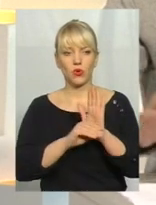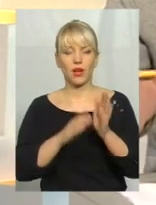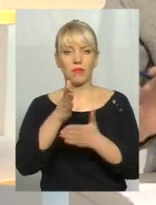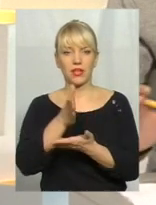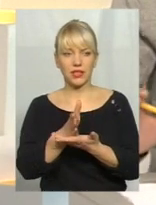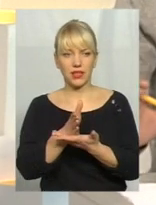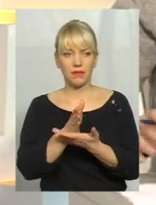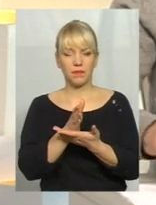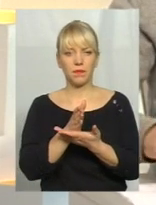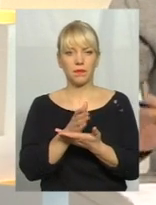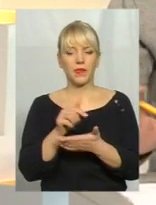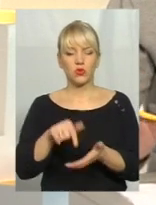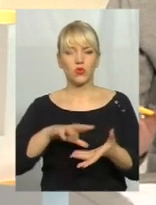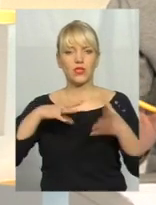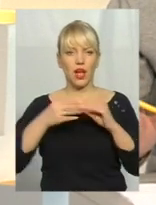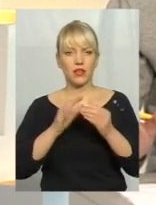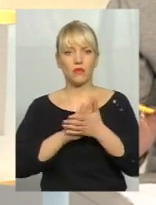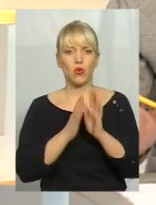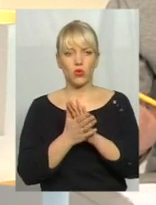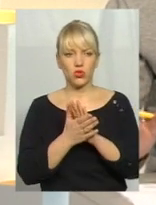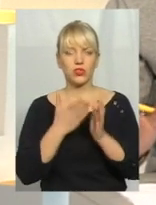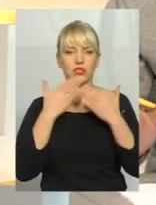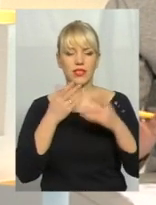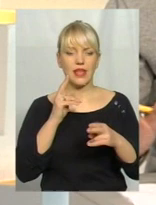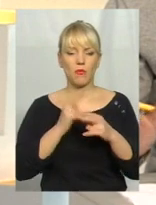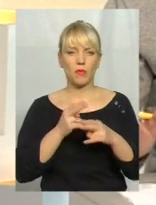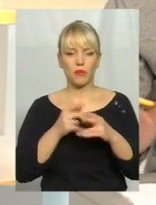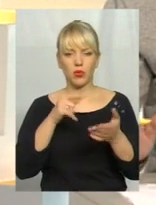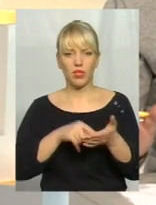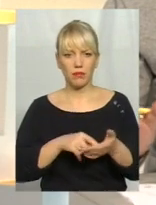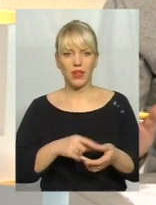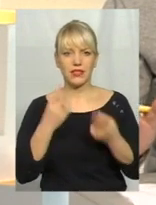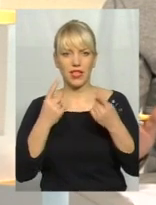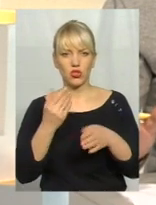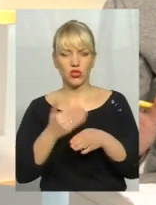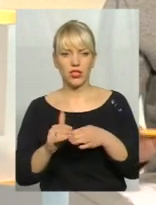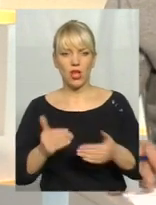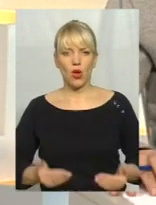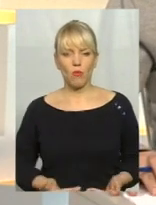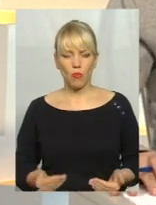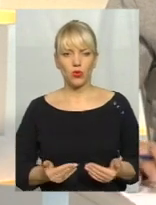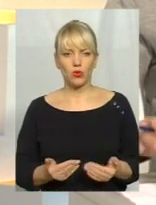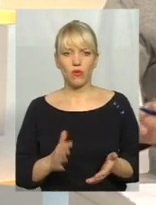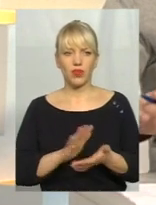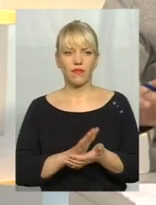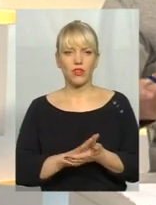таке загальне положення, один з таких, читаю, запобігання потрапляння значної частки побутових відходів на полігон.